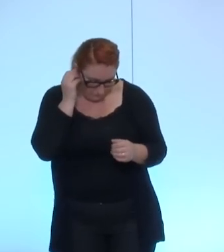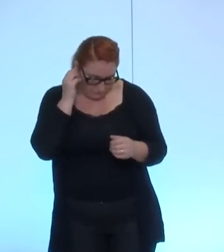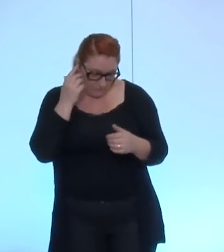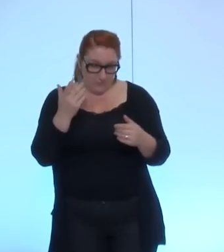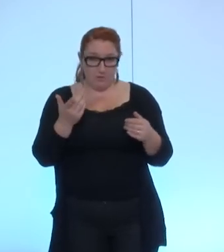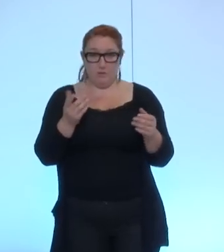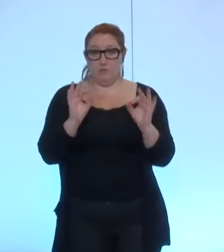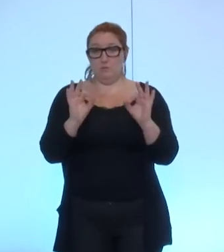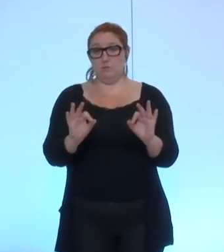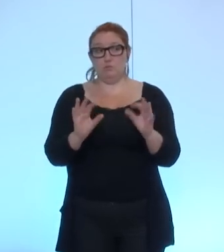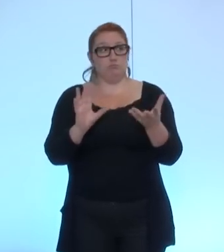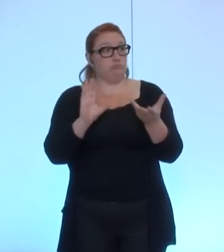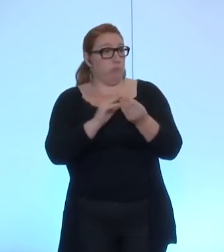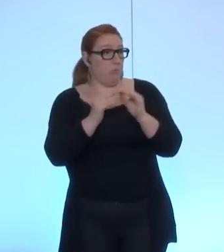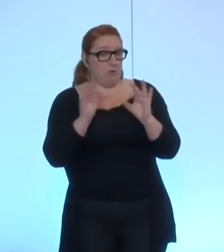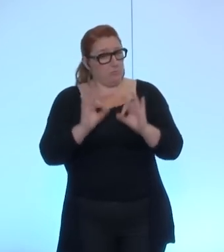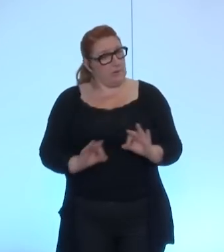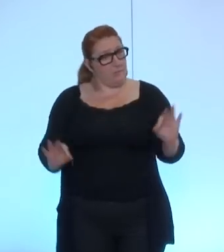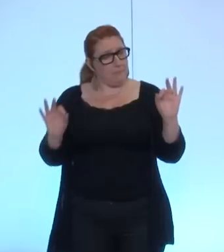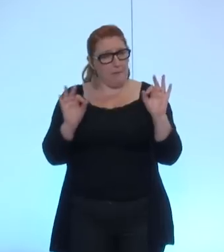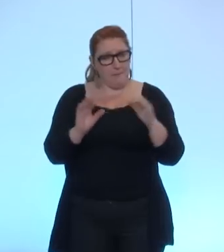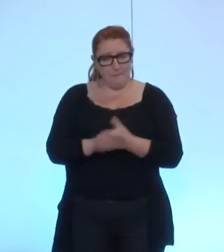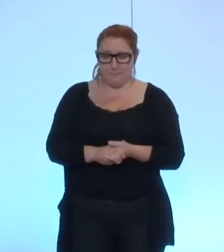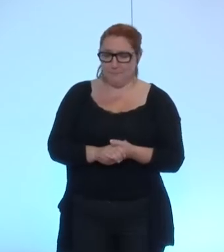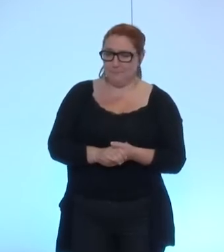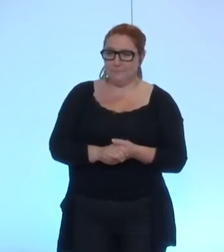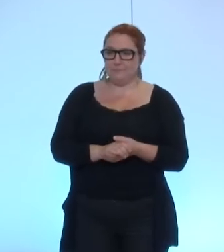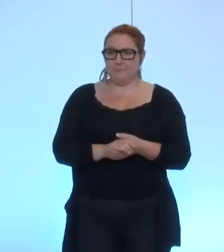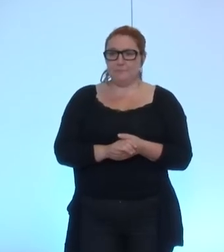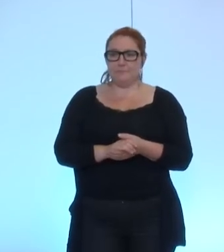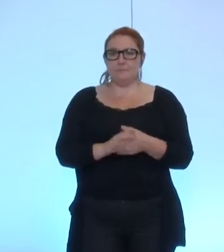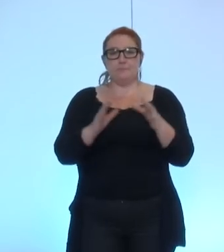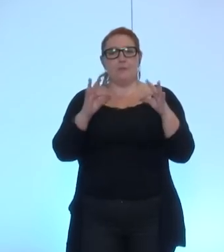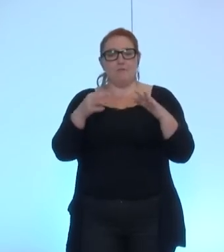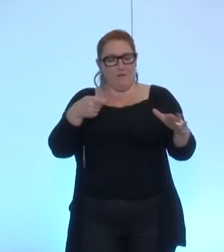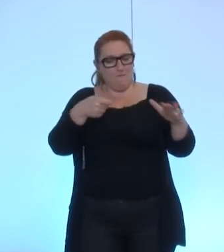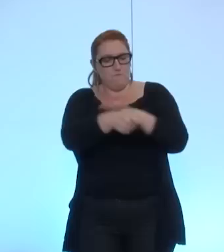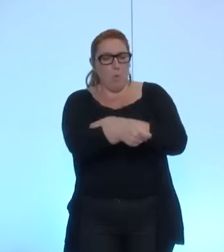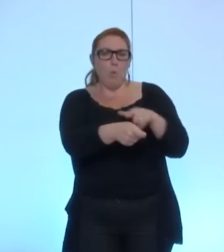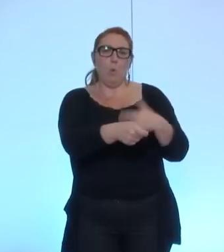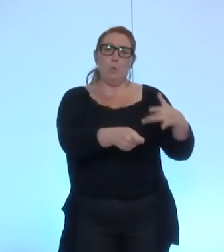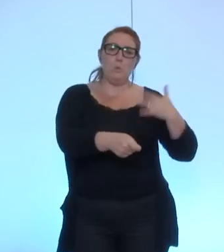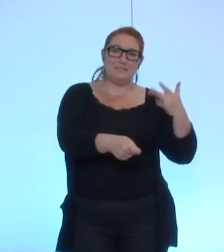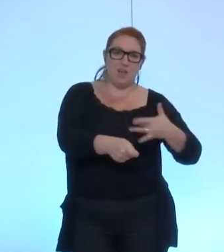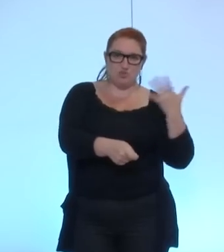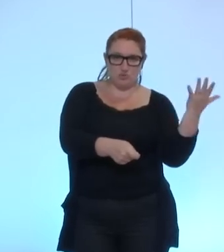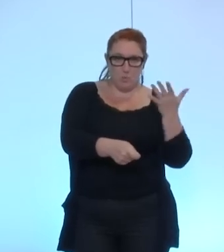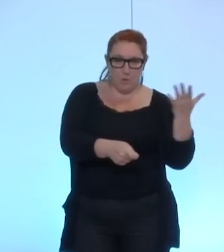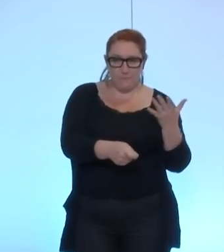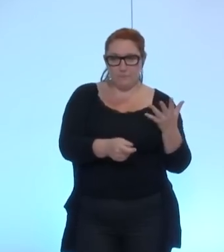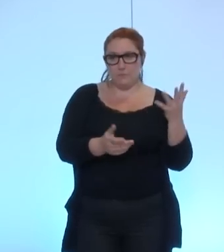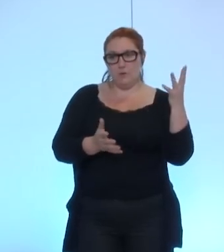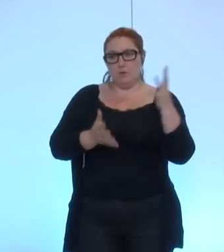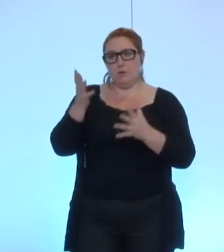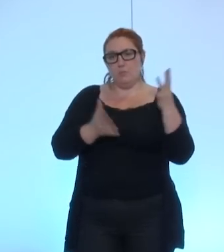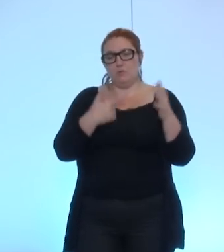donc il n'y pas de soucis particuliers sur l'usage de ces fonds alors peut-être je